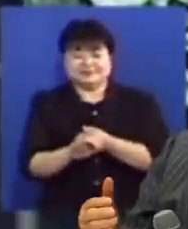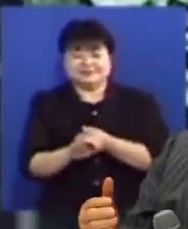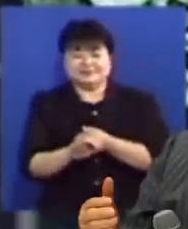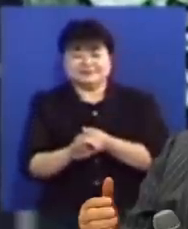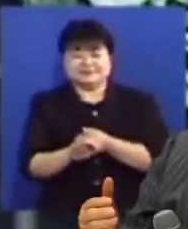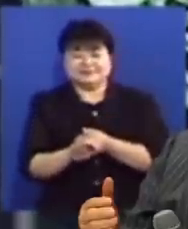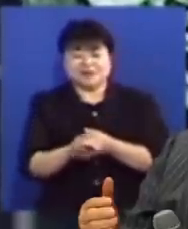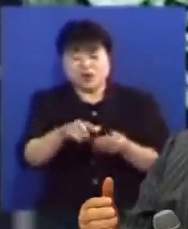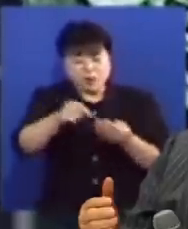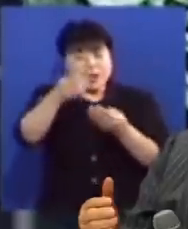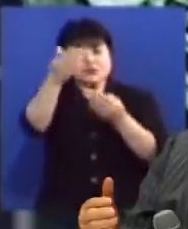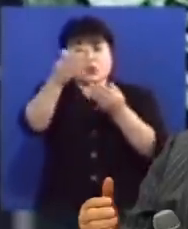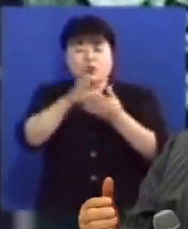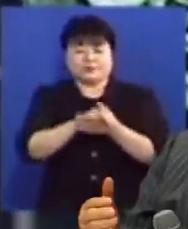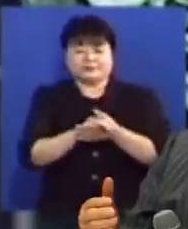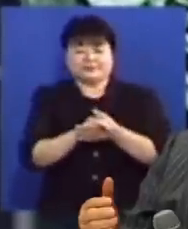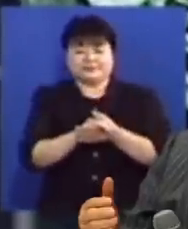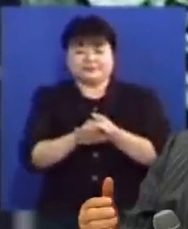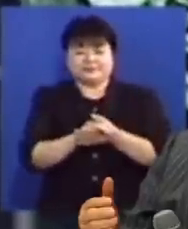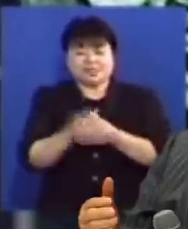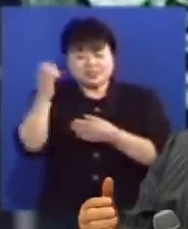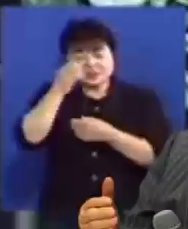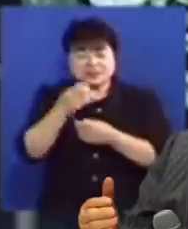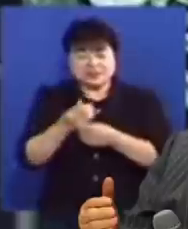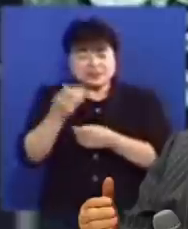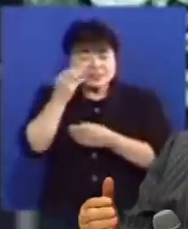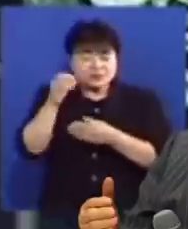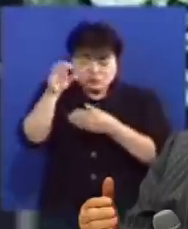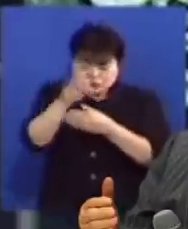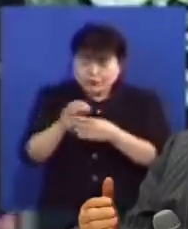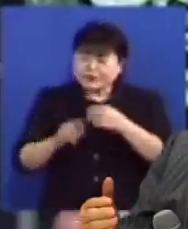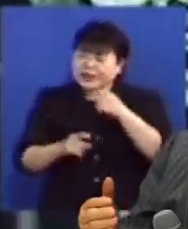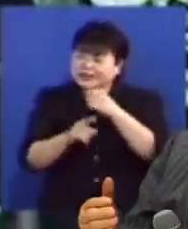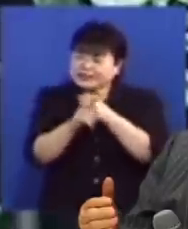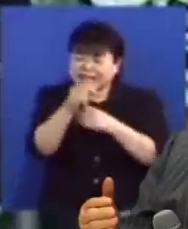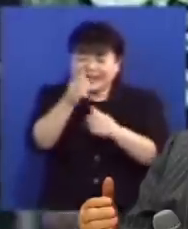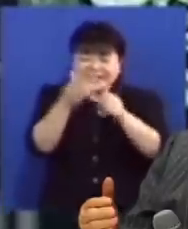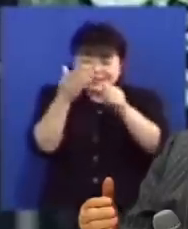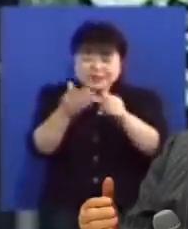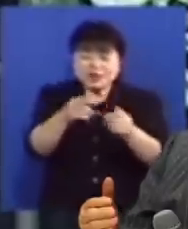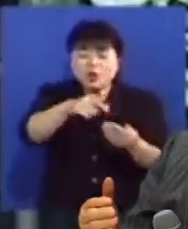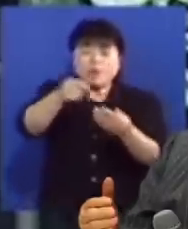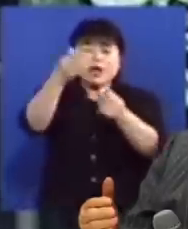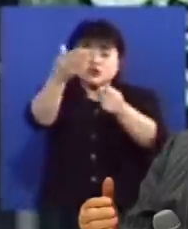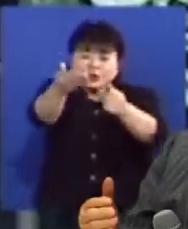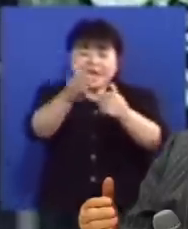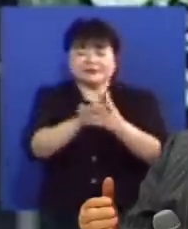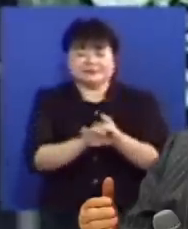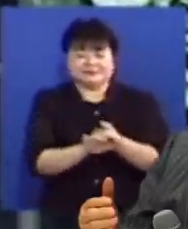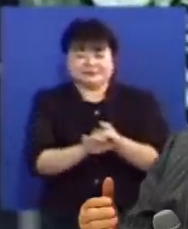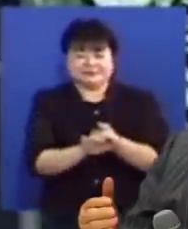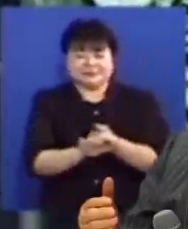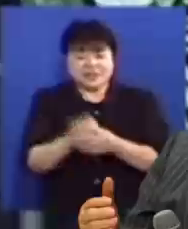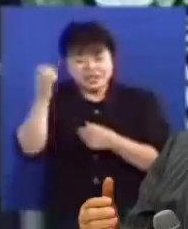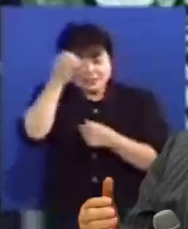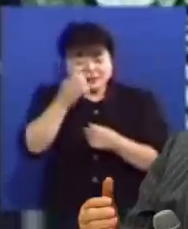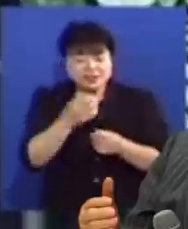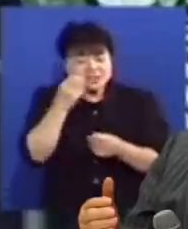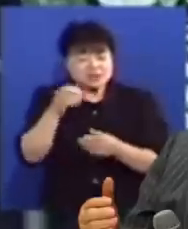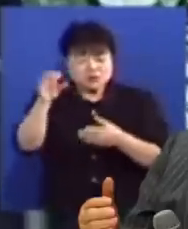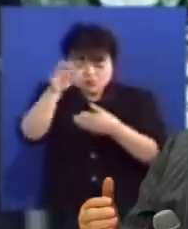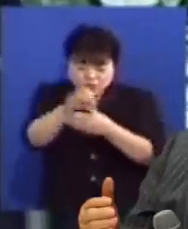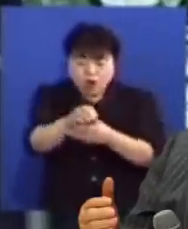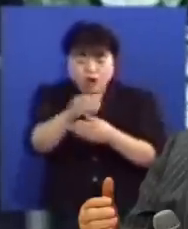선택하는 것입니다 성령이 기름 부으셨다는 것은 하나님의 택하심을 말하는 것입니다 성령이 기름